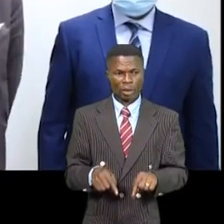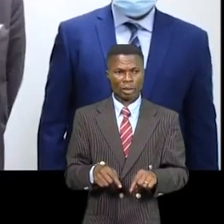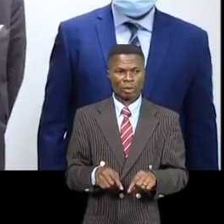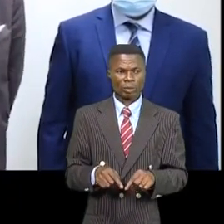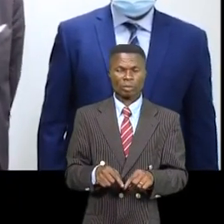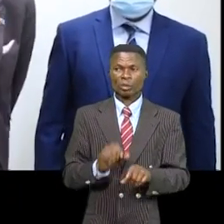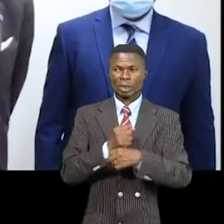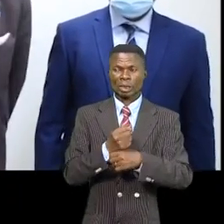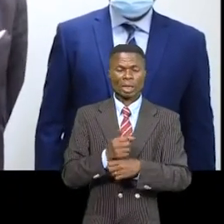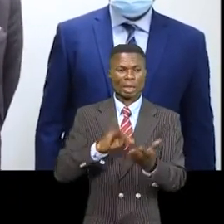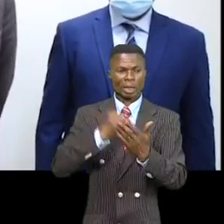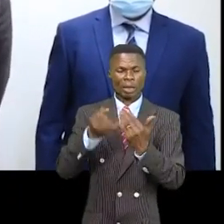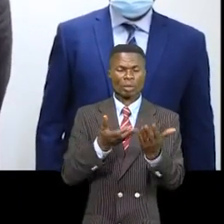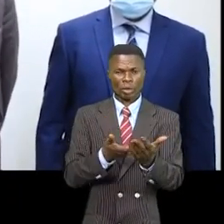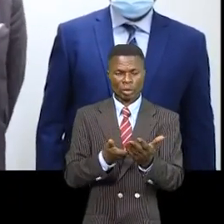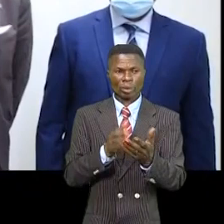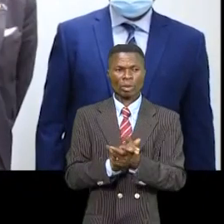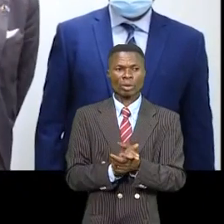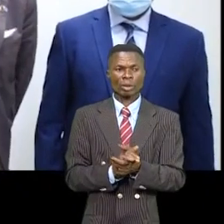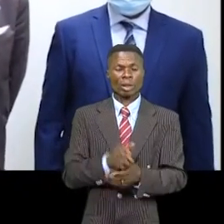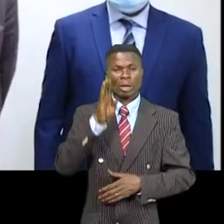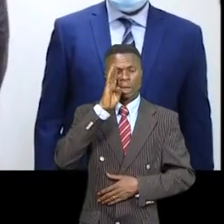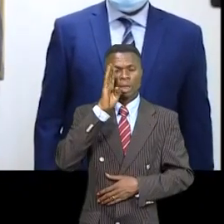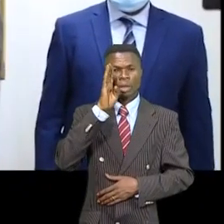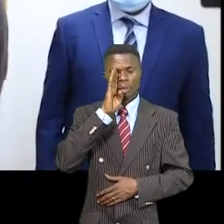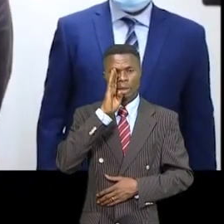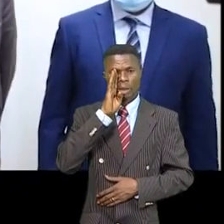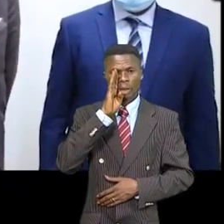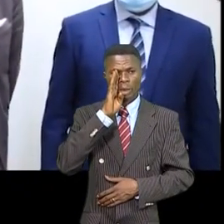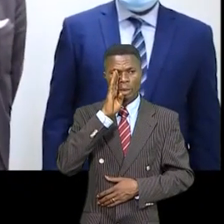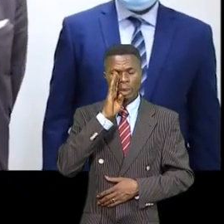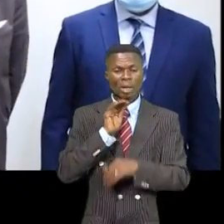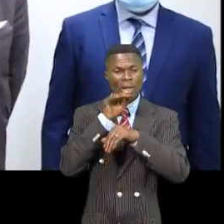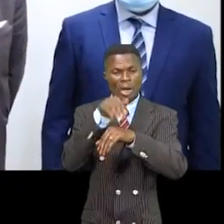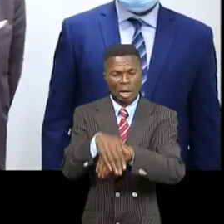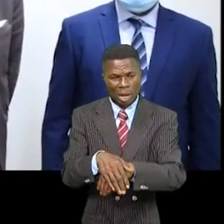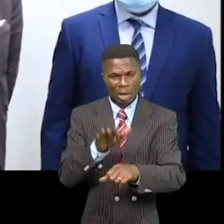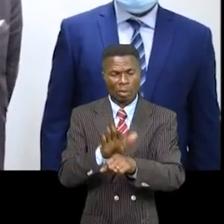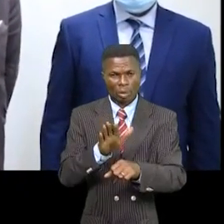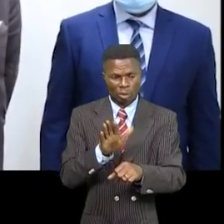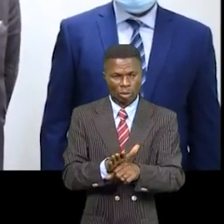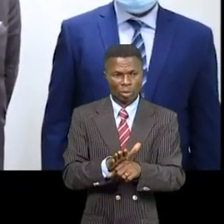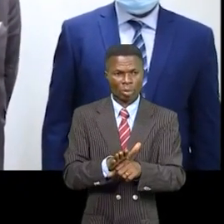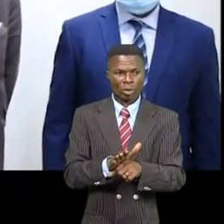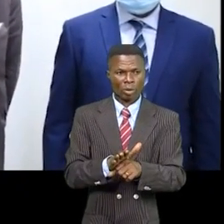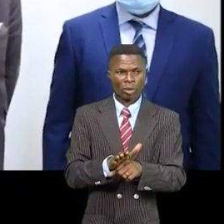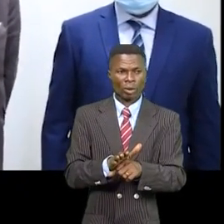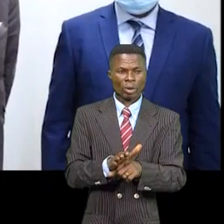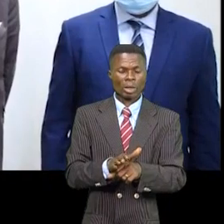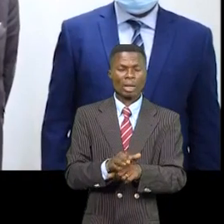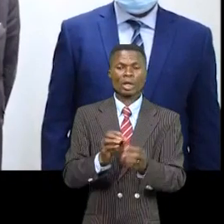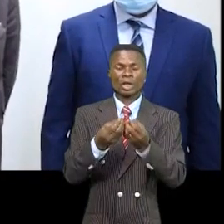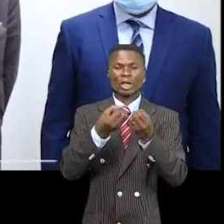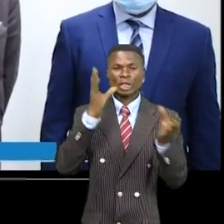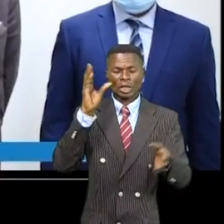formalisation du secteur alors la Belgique est très engagée dans la question des ressources naturelles de la